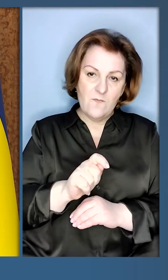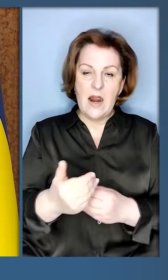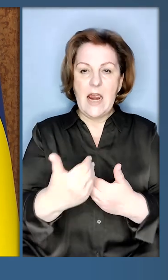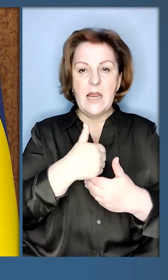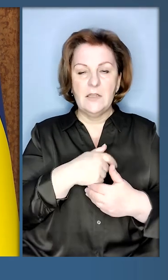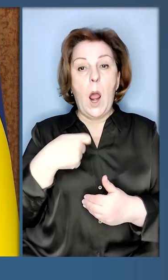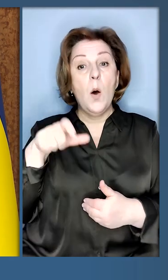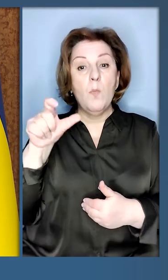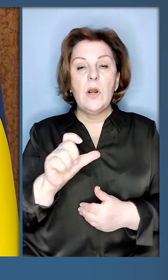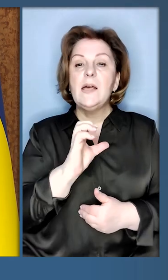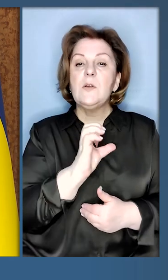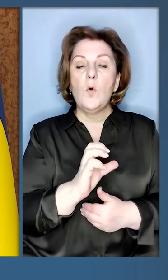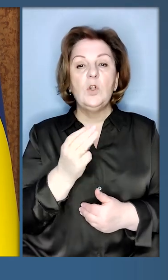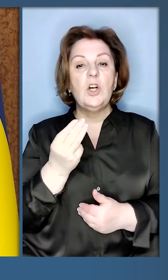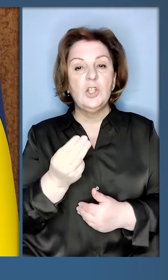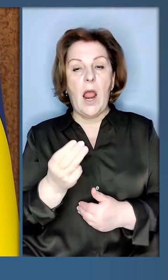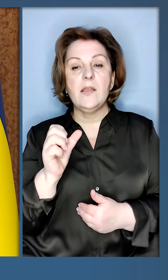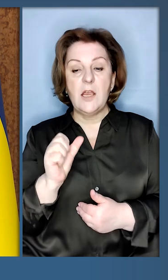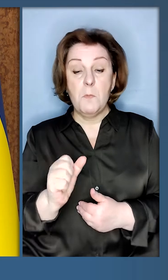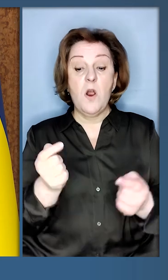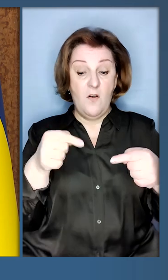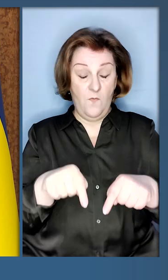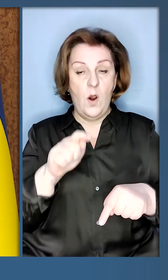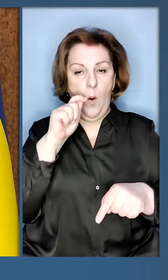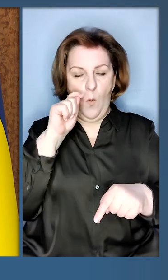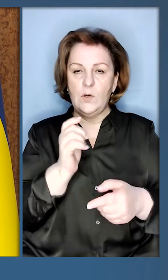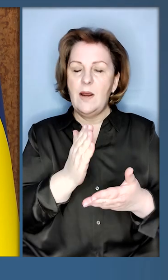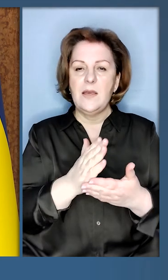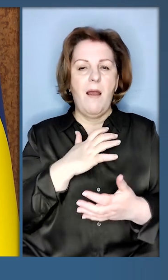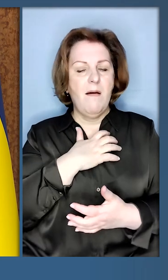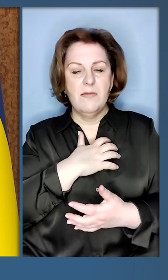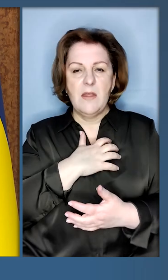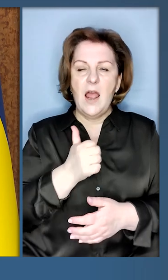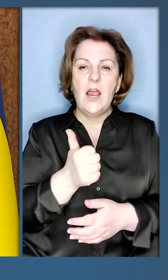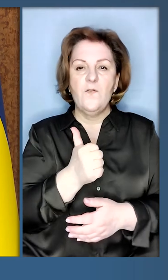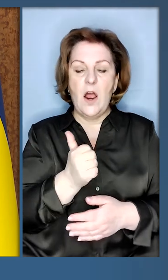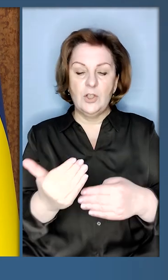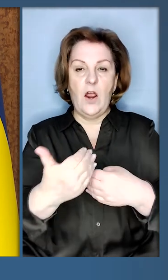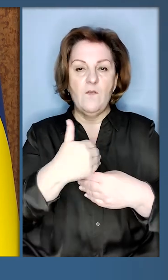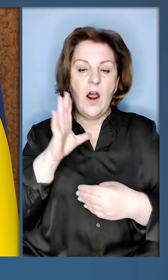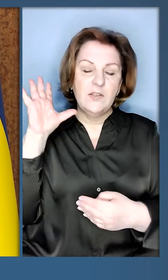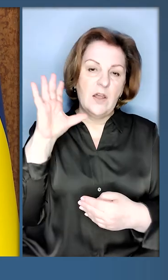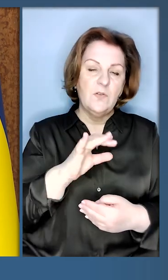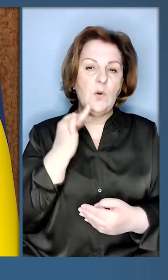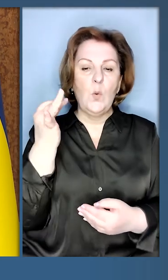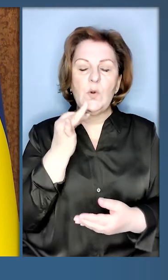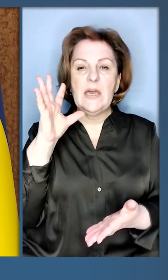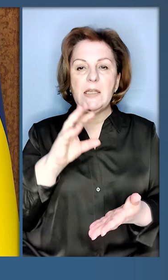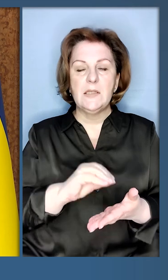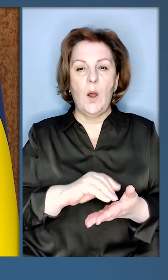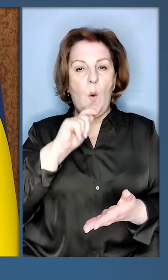США в Україну є найважливішим візитом за всю історію українсько